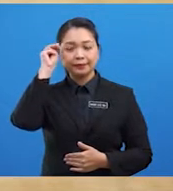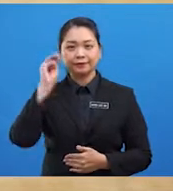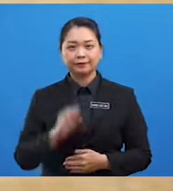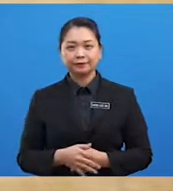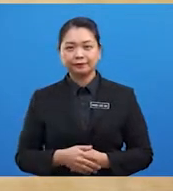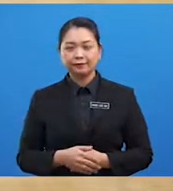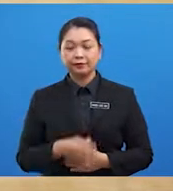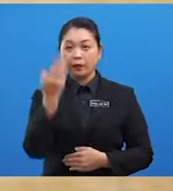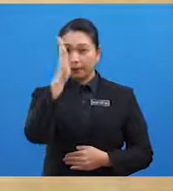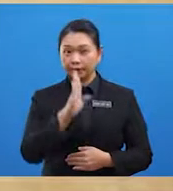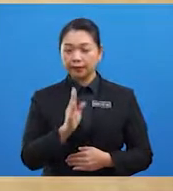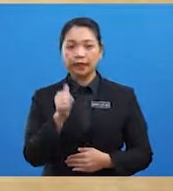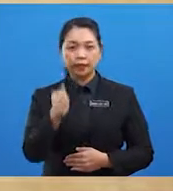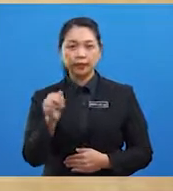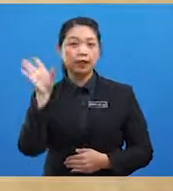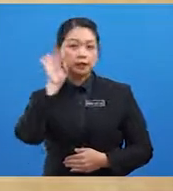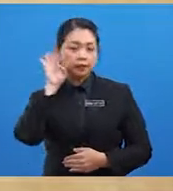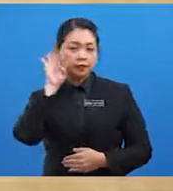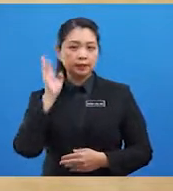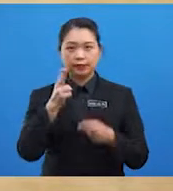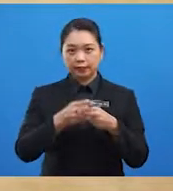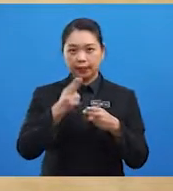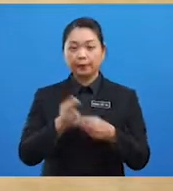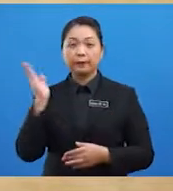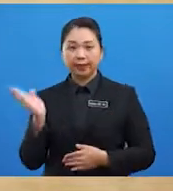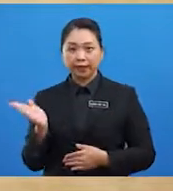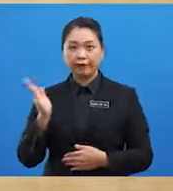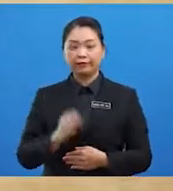pernahkah anda mendengar nama beliau?